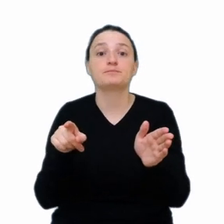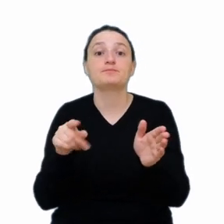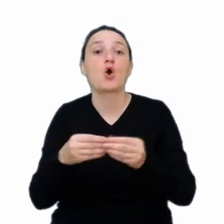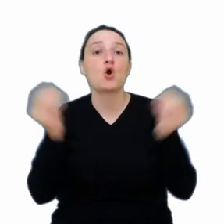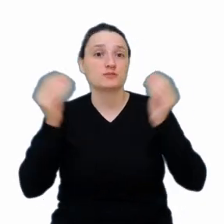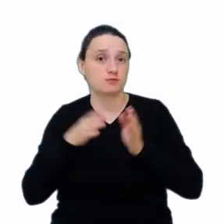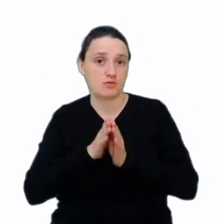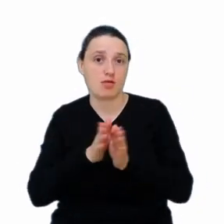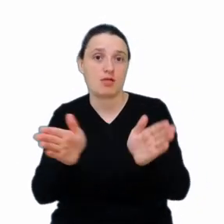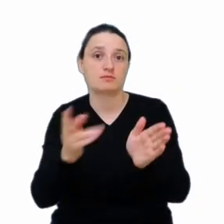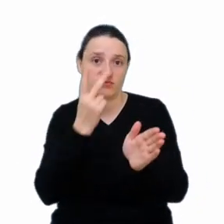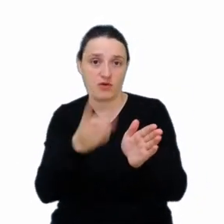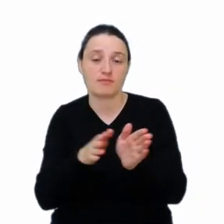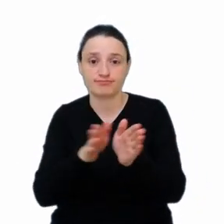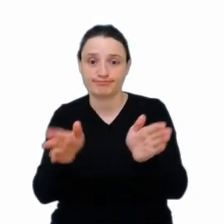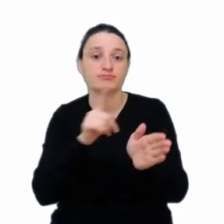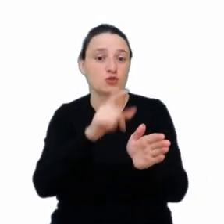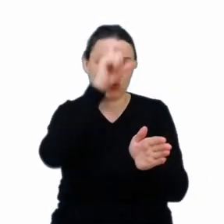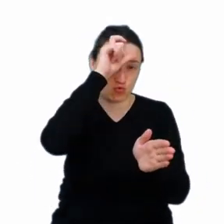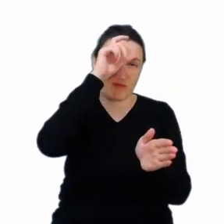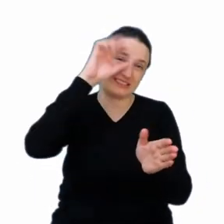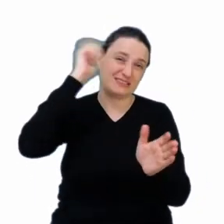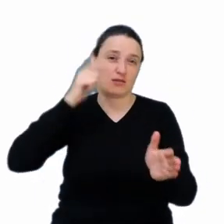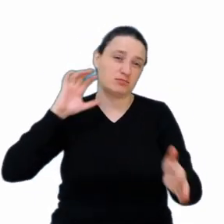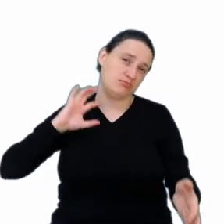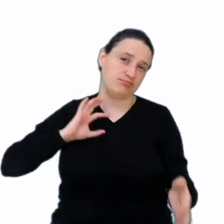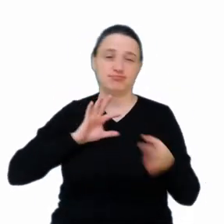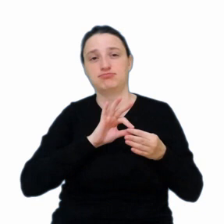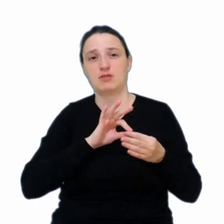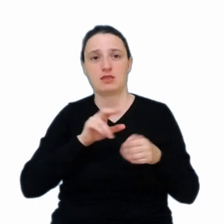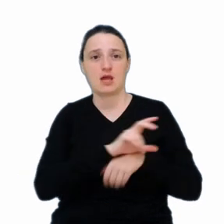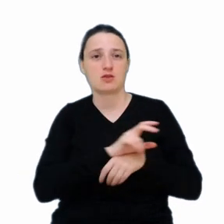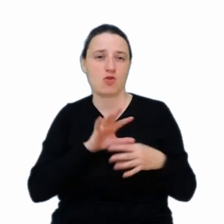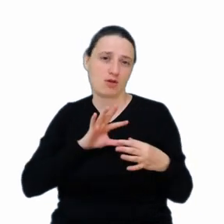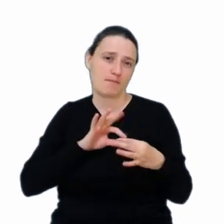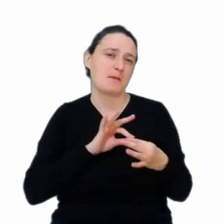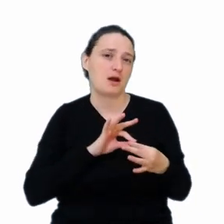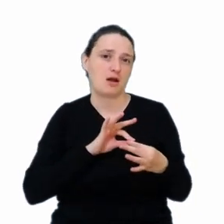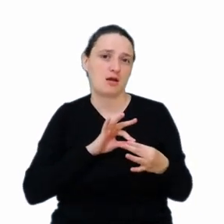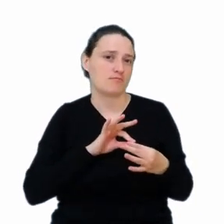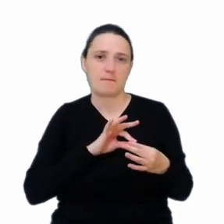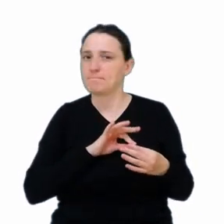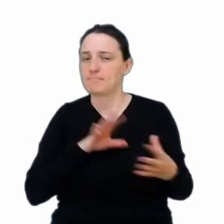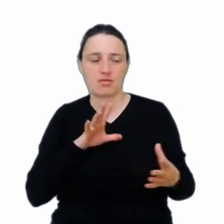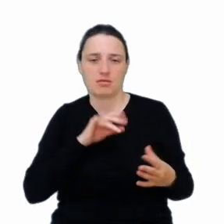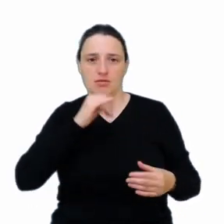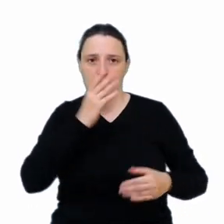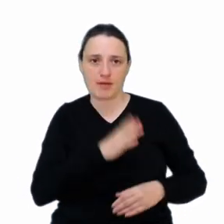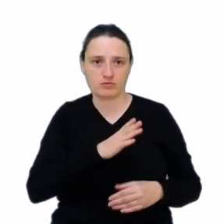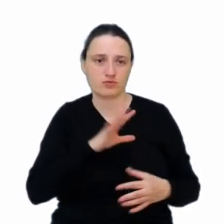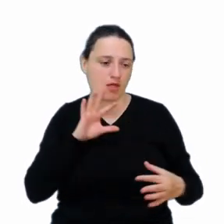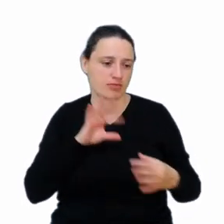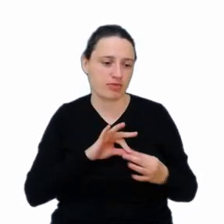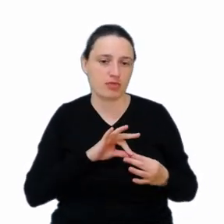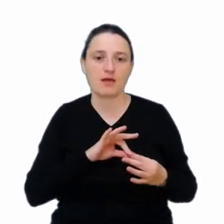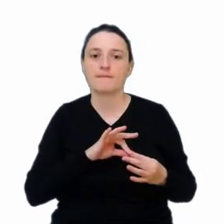będzie zintegrowany w całości z technologią, nierozerwalnie z niej złączoną i ograniczony tak naprawdę